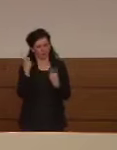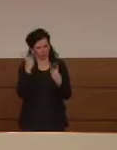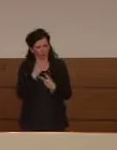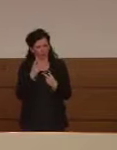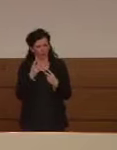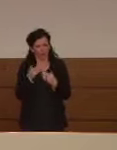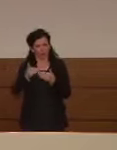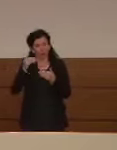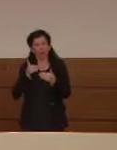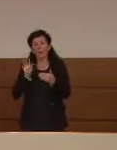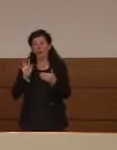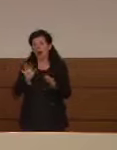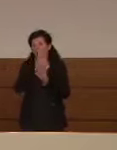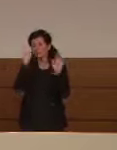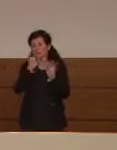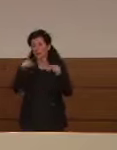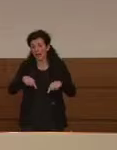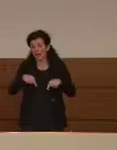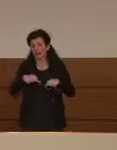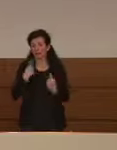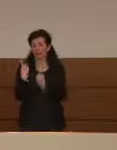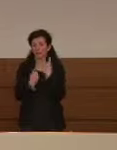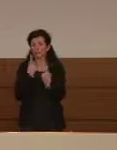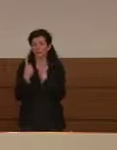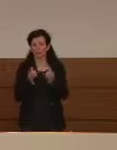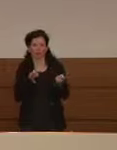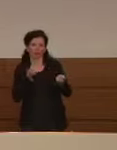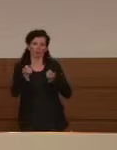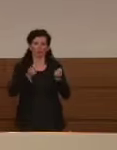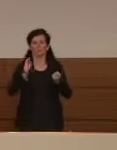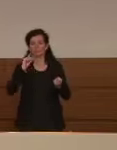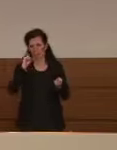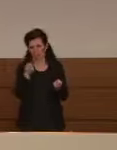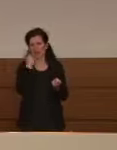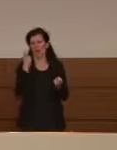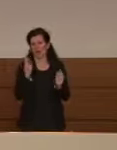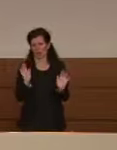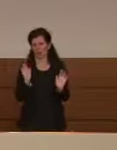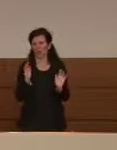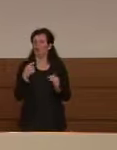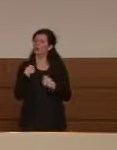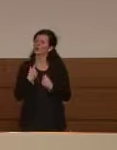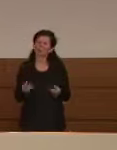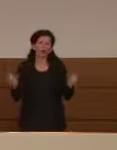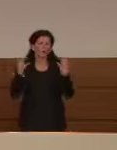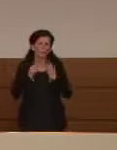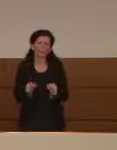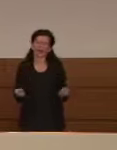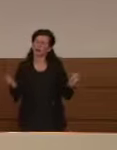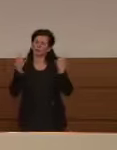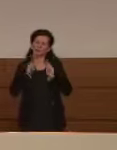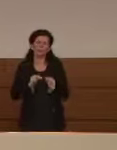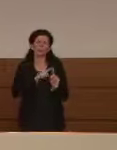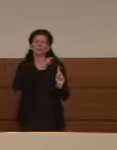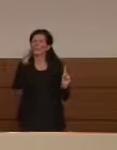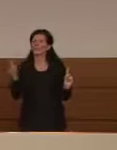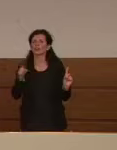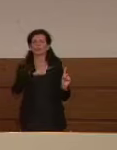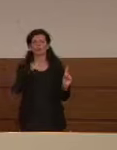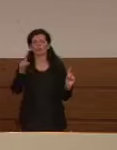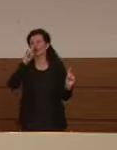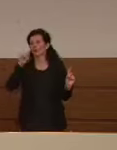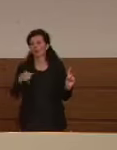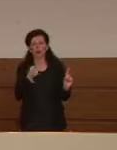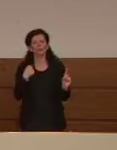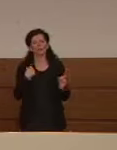sembra che le cose stiano andando meglio naturalmente io lo ripeto ripeterò fino alla noia stiamo in fase 1 bisogna